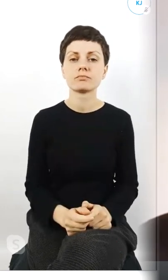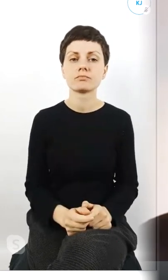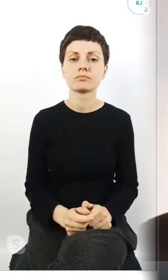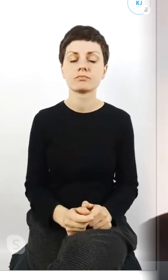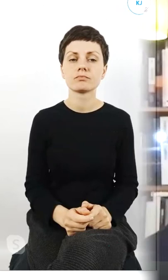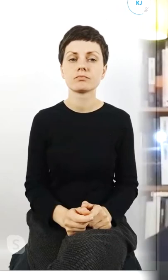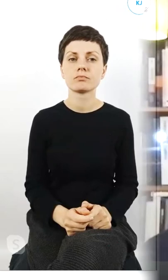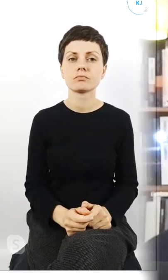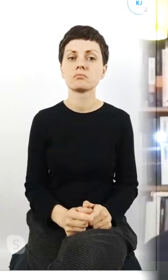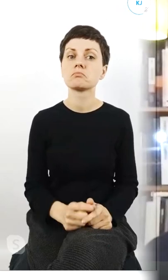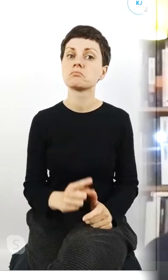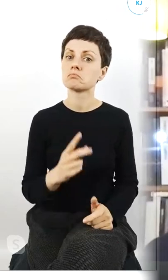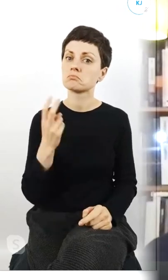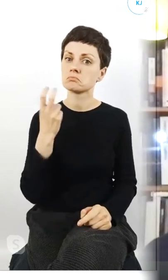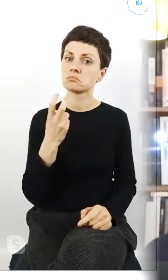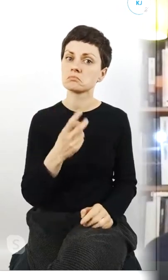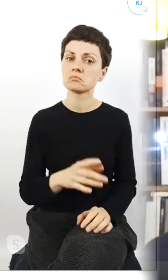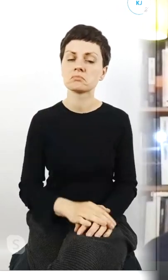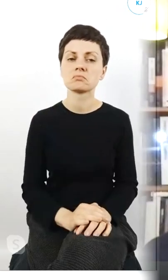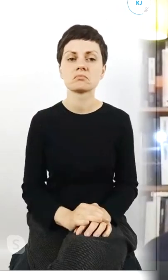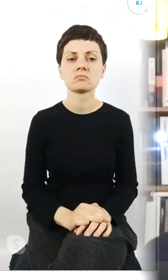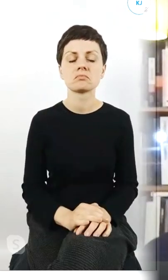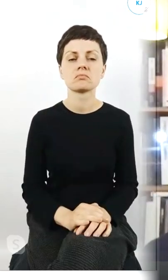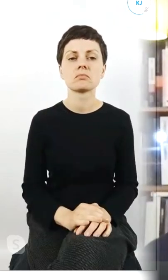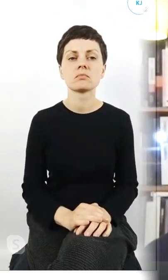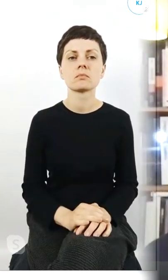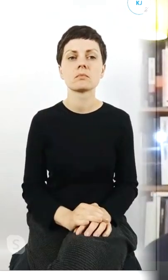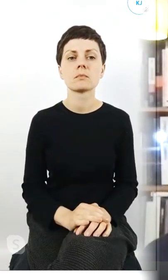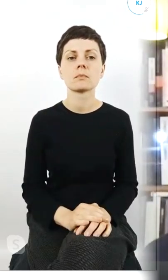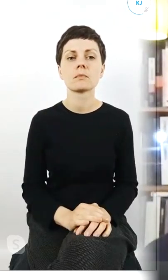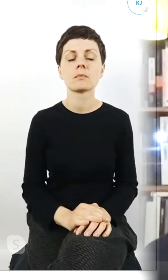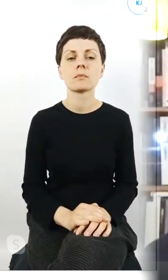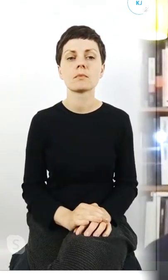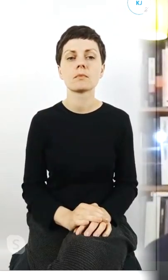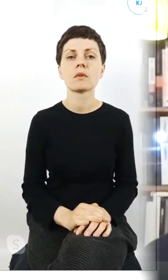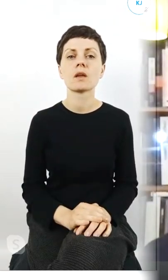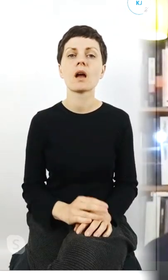to to ciekawe wątek to myślę, że latę będzie pociągnąć ale jeszcze jak jak jak